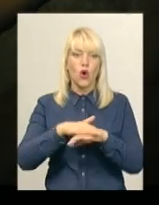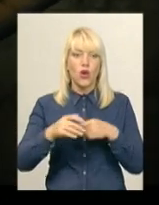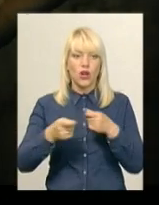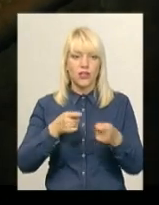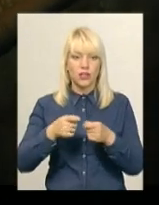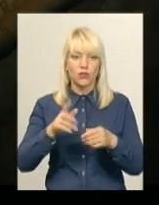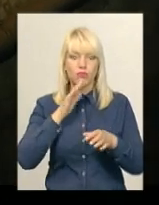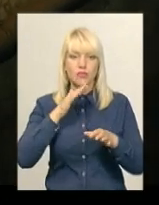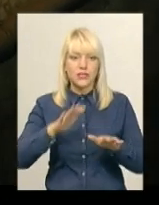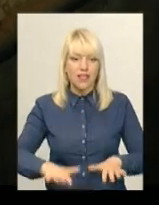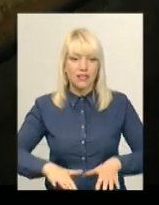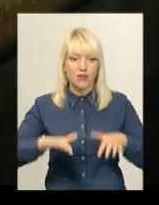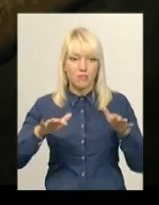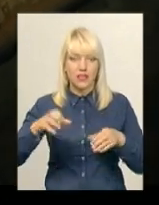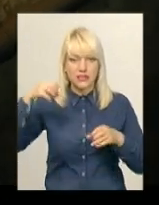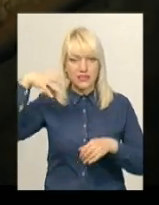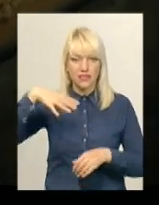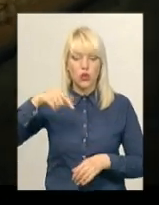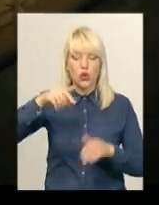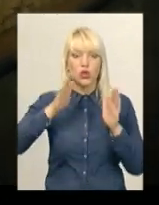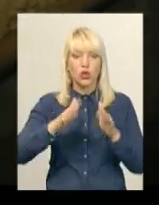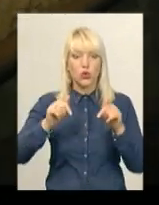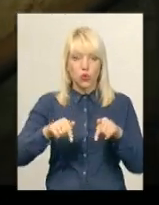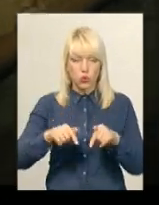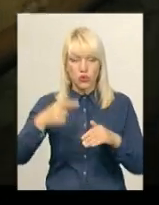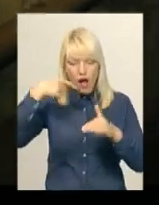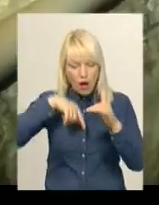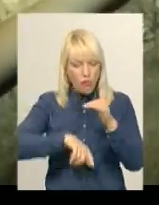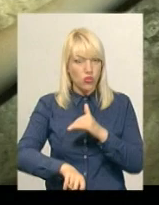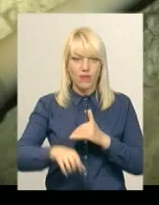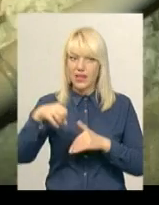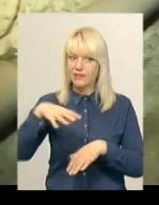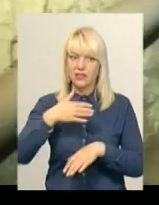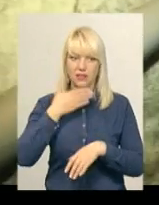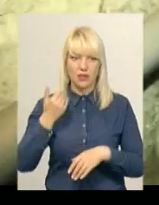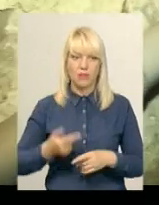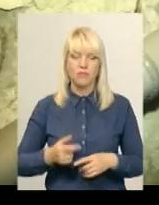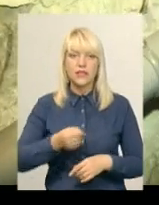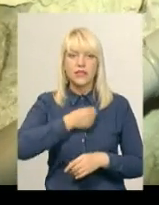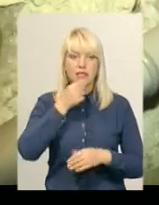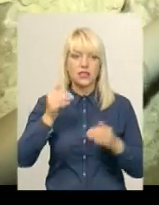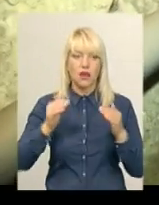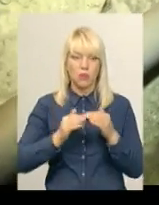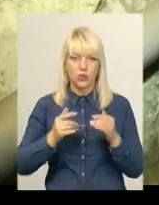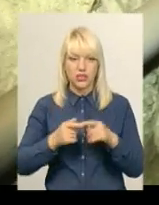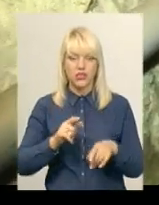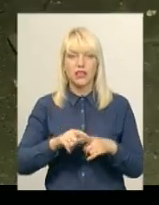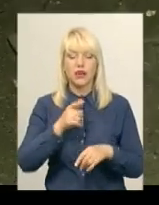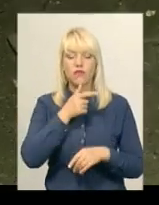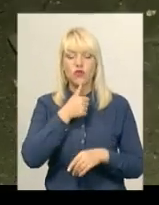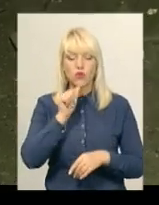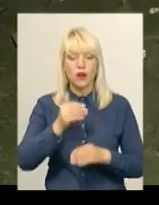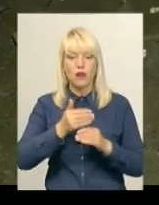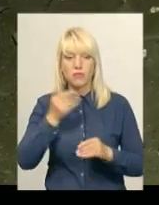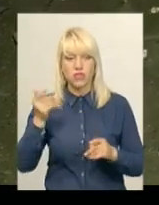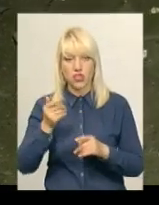Світло тільки тут, а по всьому підвалі світла немає після цього потопу. Старша будинку Наталія Сухар вчора під час зливи